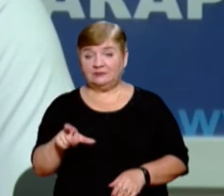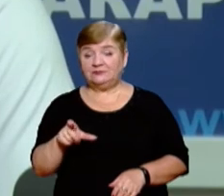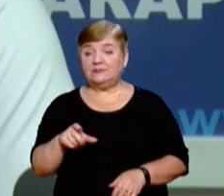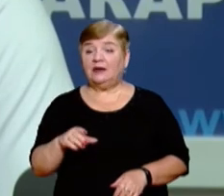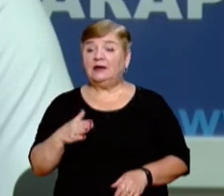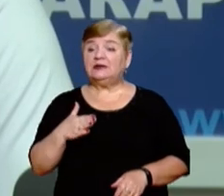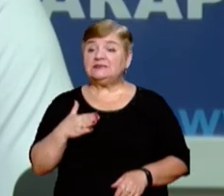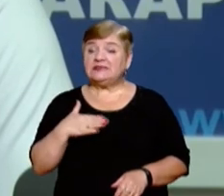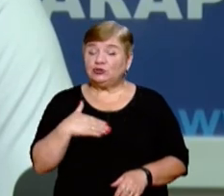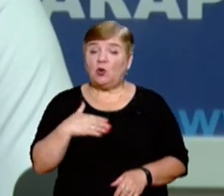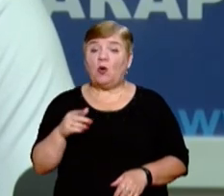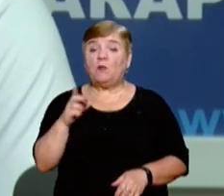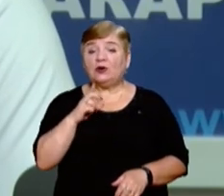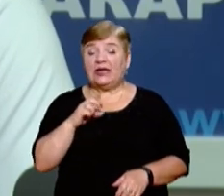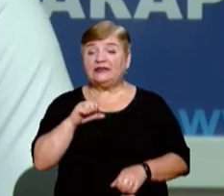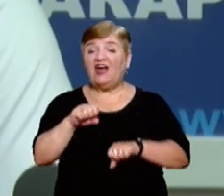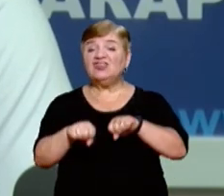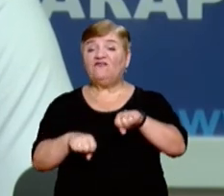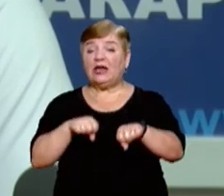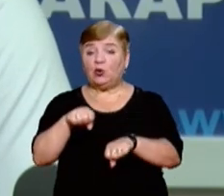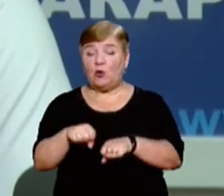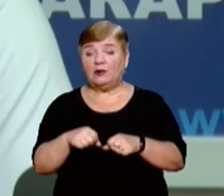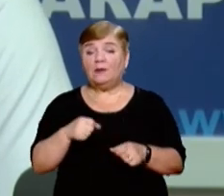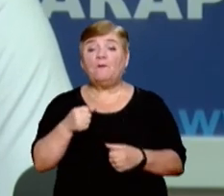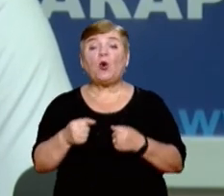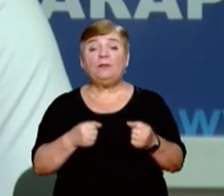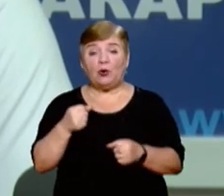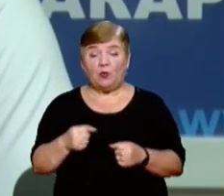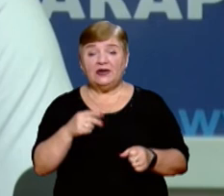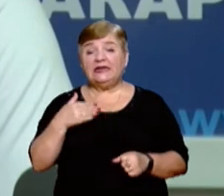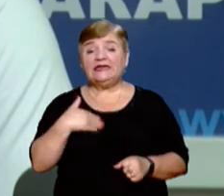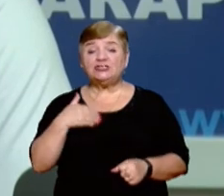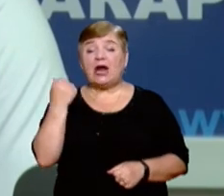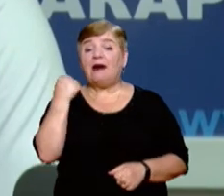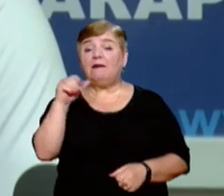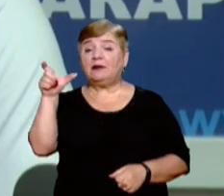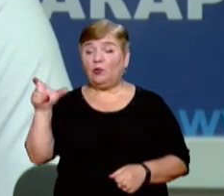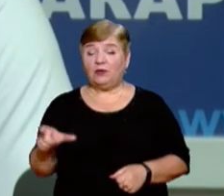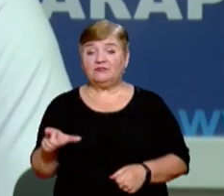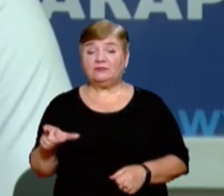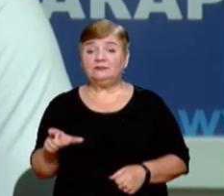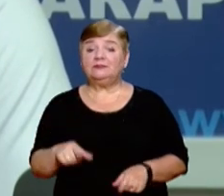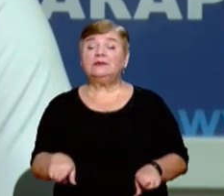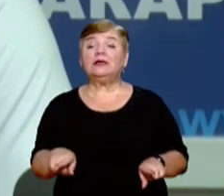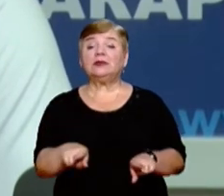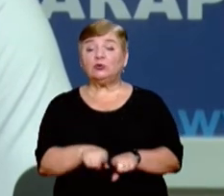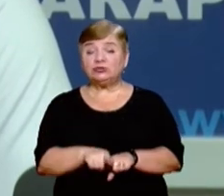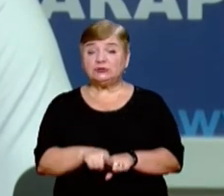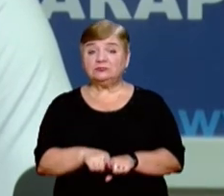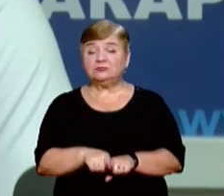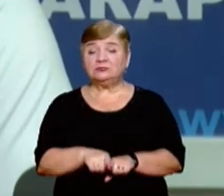нашого велопробігу, по-перше, це вшанування наших героїв, а також